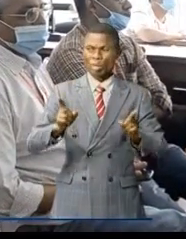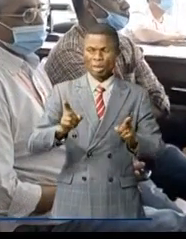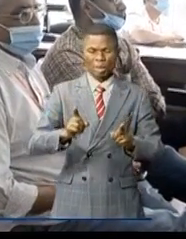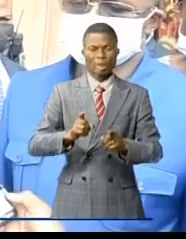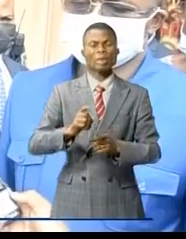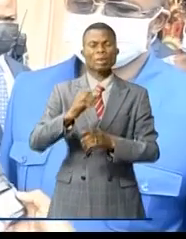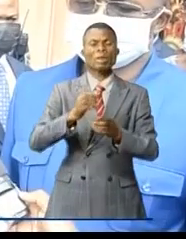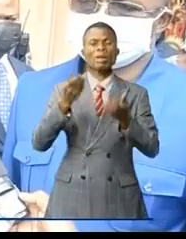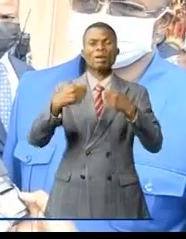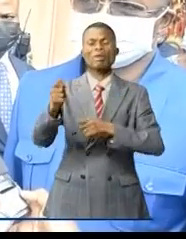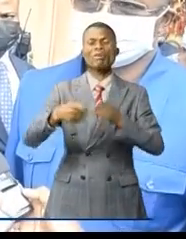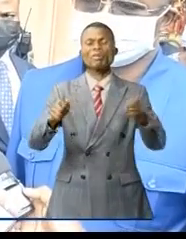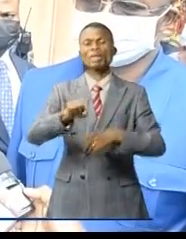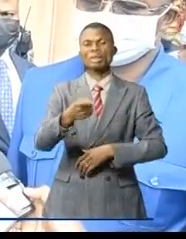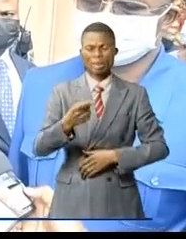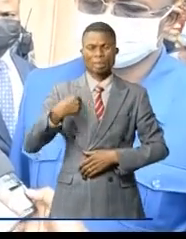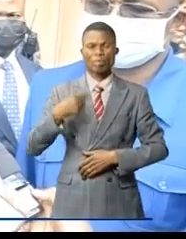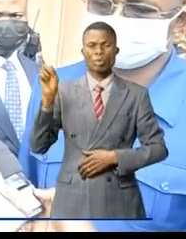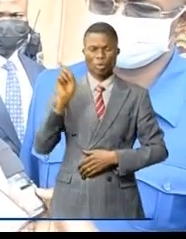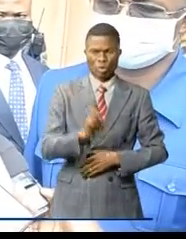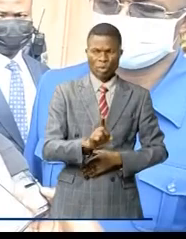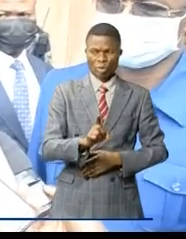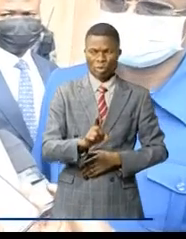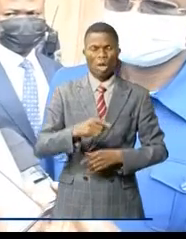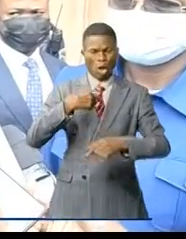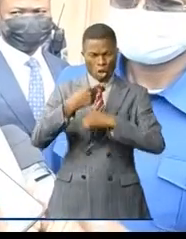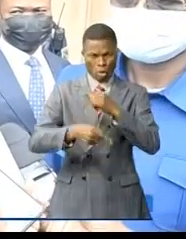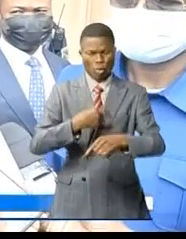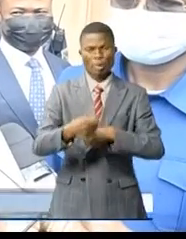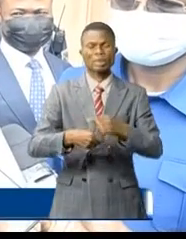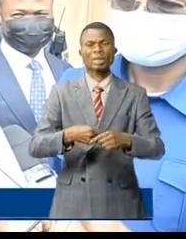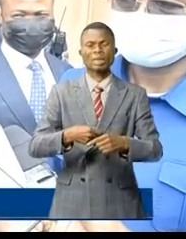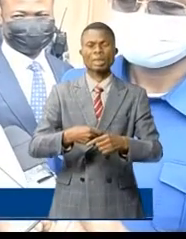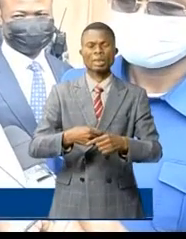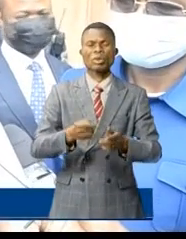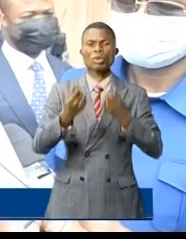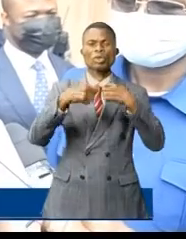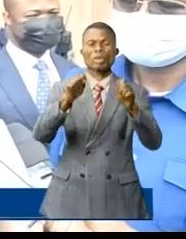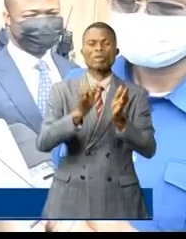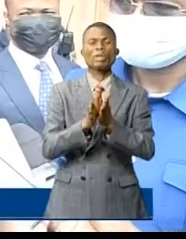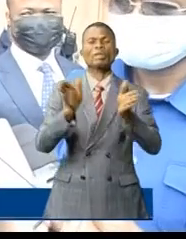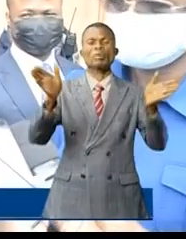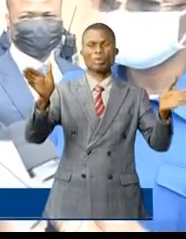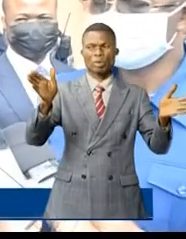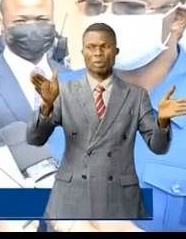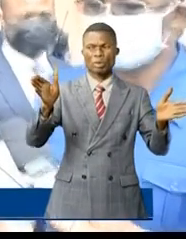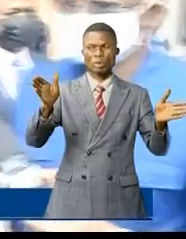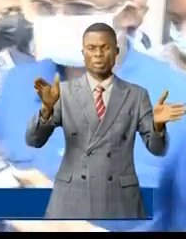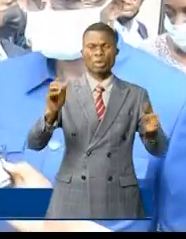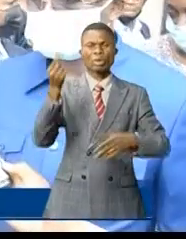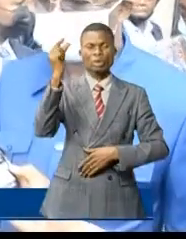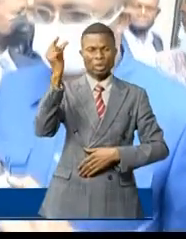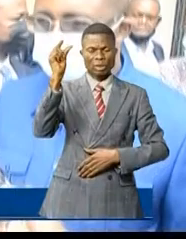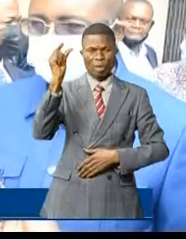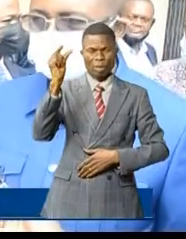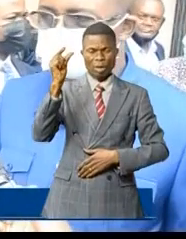gagner le marché. Je suis venue faire le lancement de la vente publique d'un Tender de diamant qui